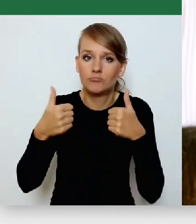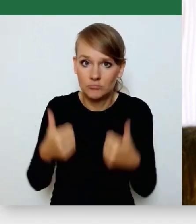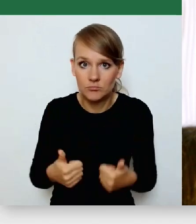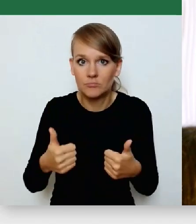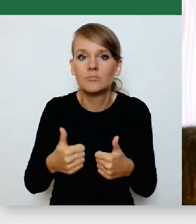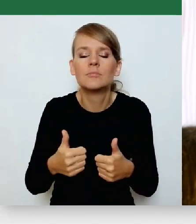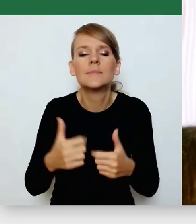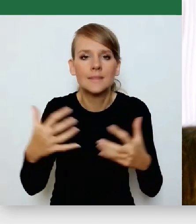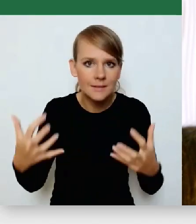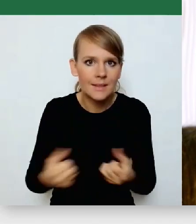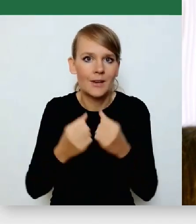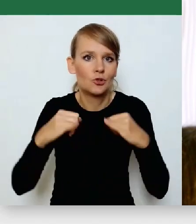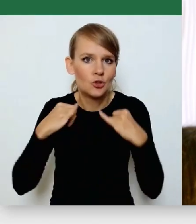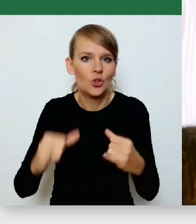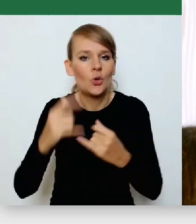kreatorami,